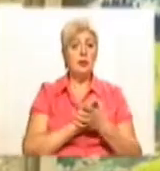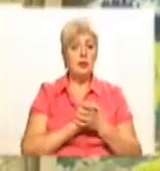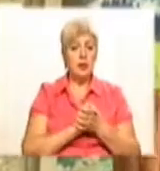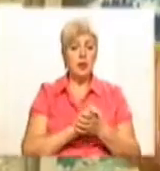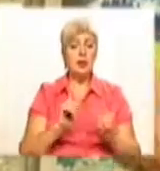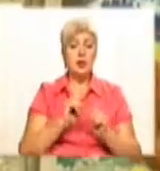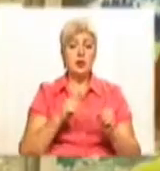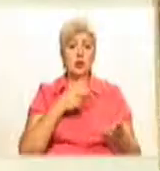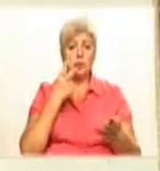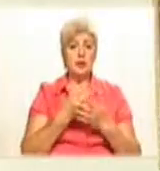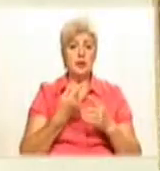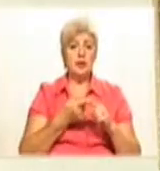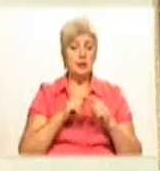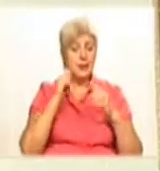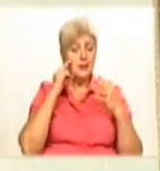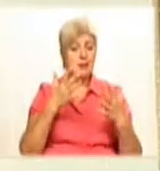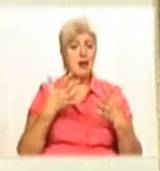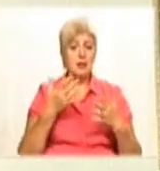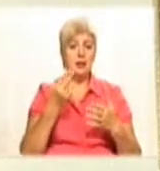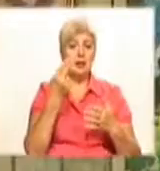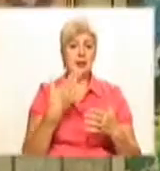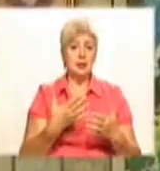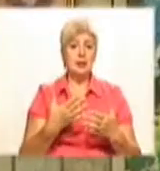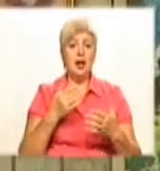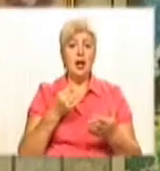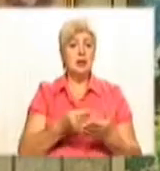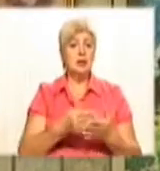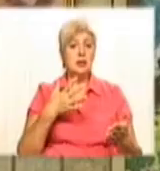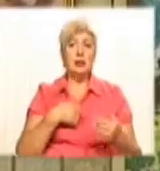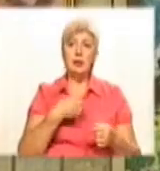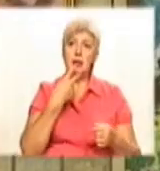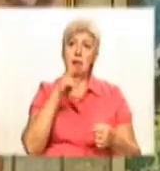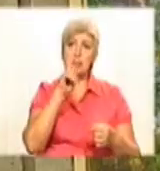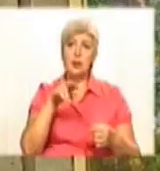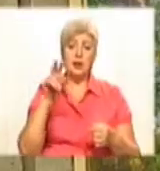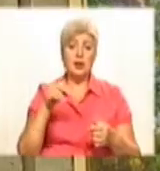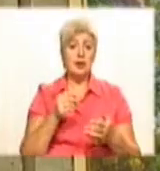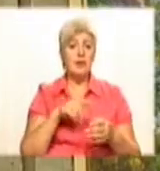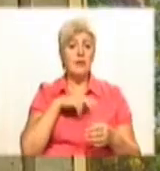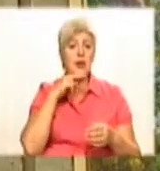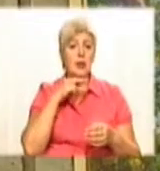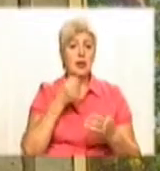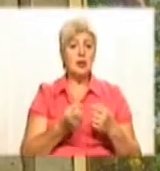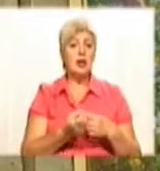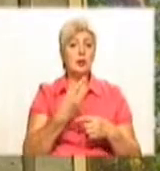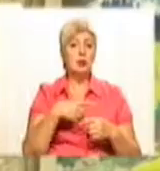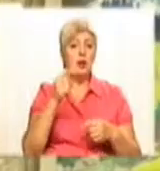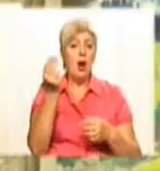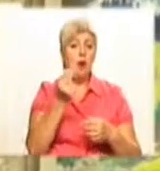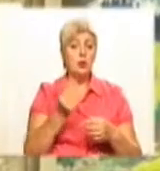бачили ці яркі краси і цінили. Я дивилася внимательно, откуда художники приїхали,